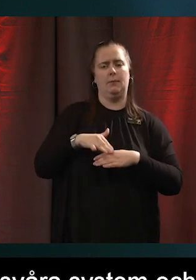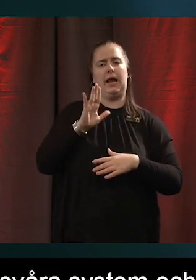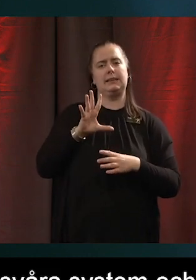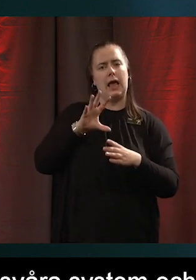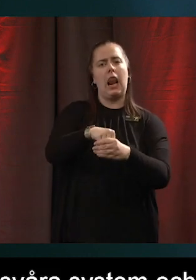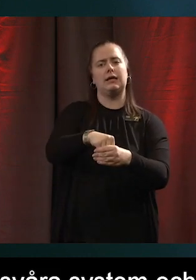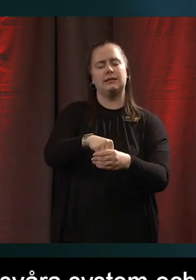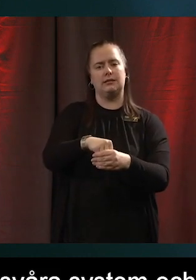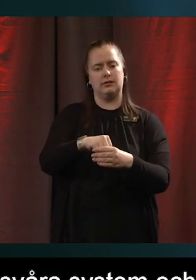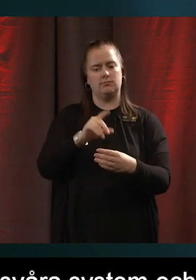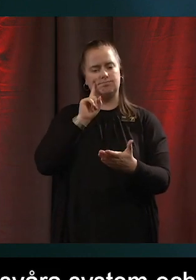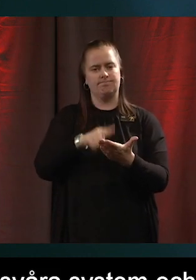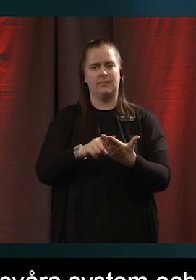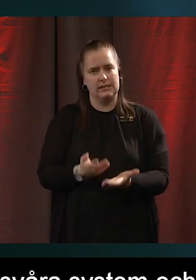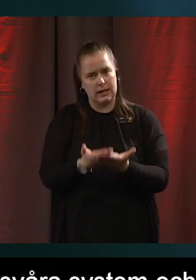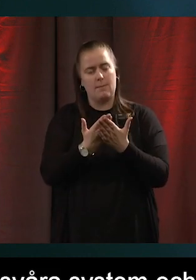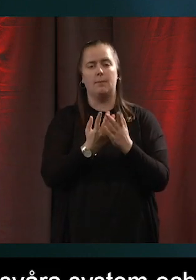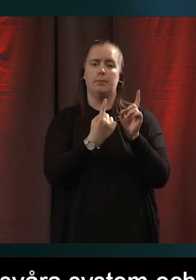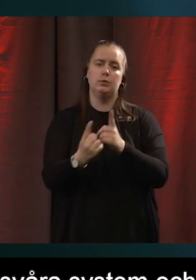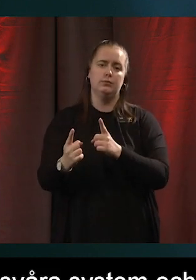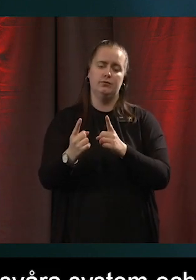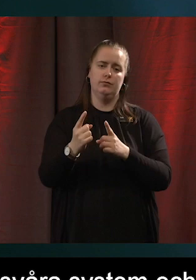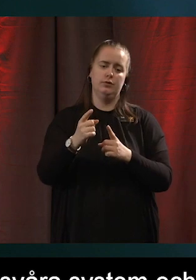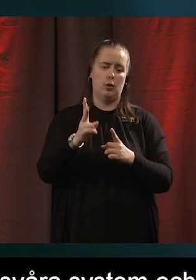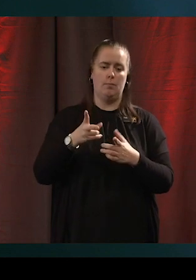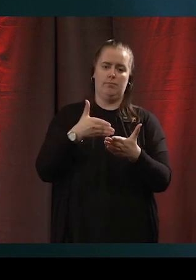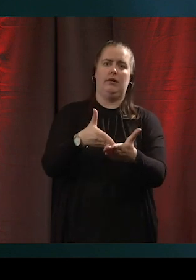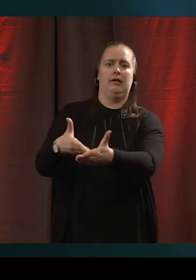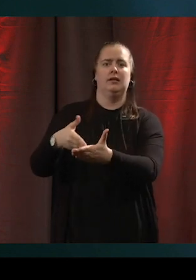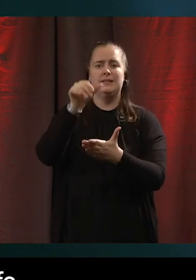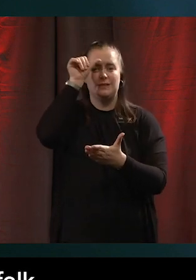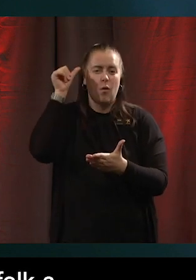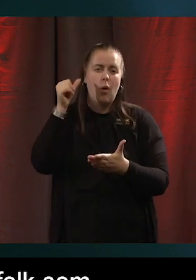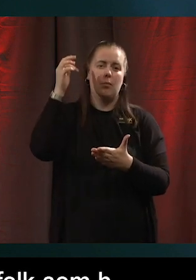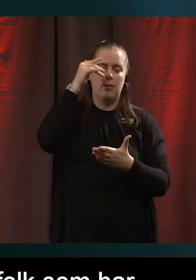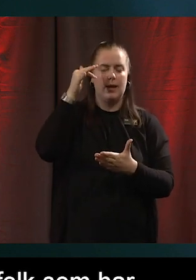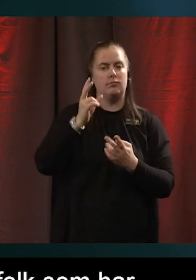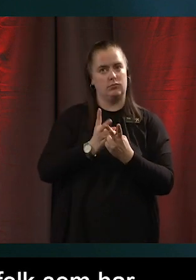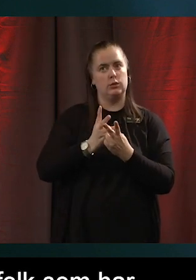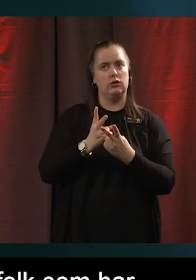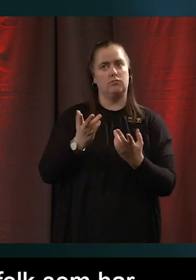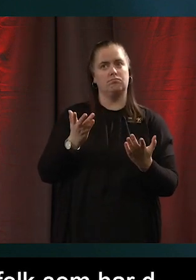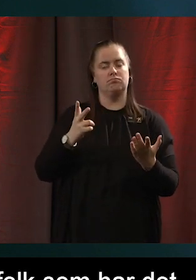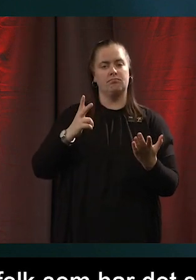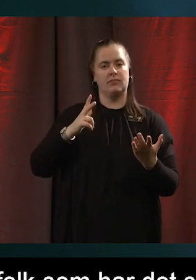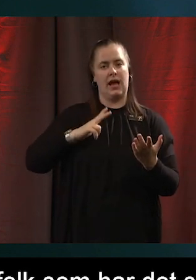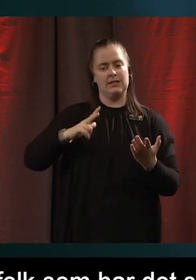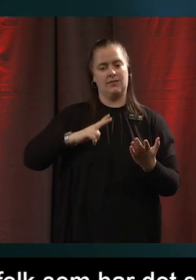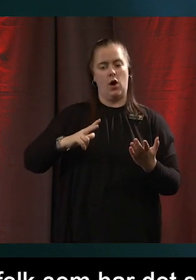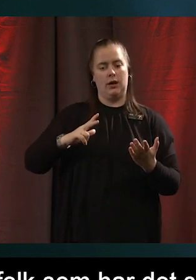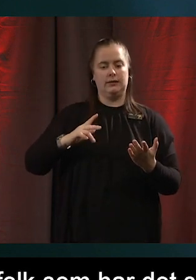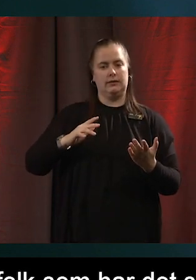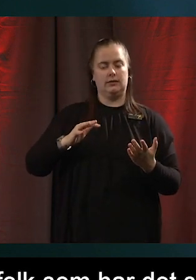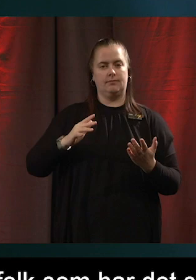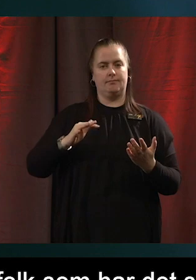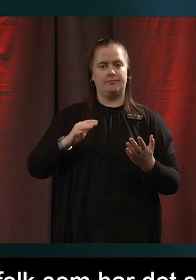bidra till och hjälpa folk som tycker att det här är svårt. Så ansvaret är ju väldigt decentraliserat ska man säga